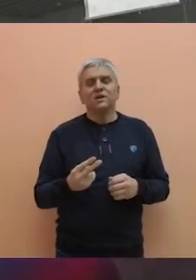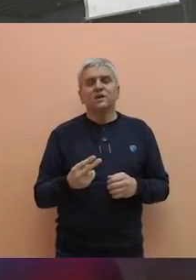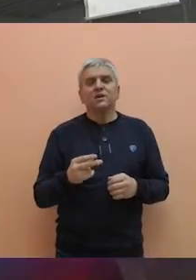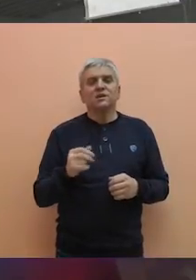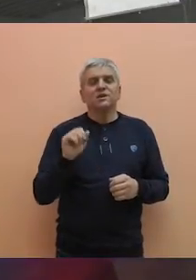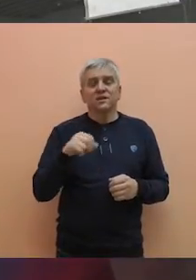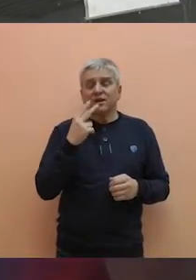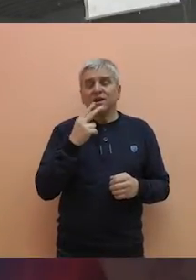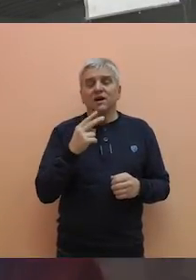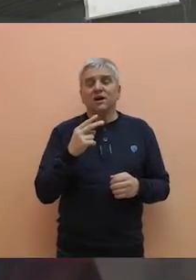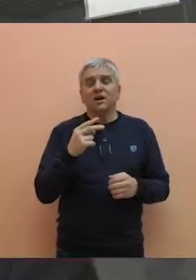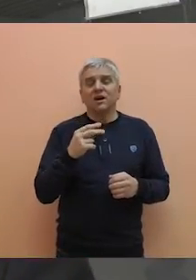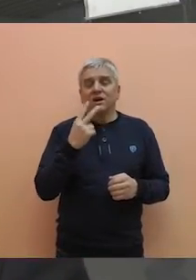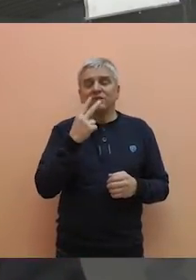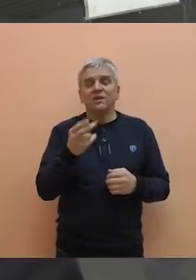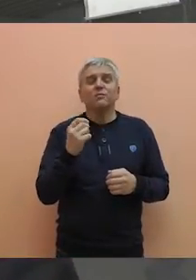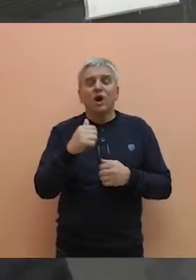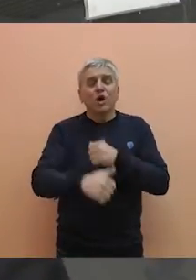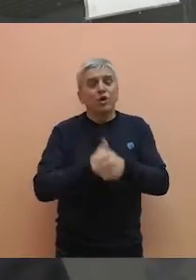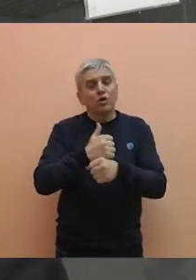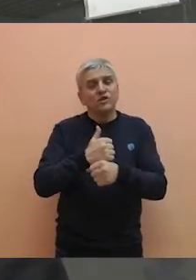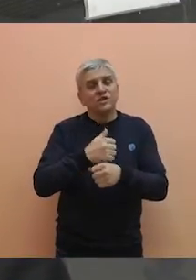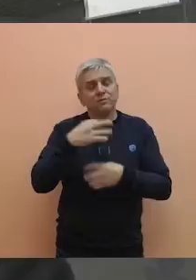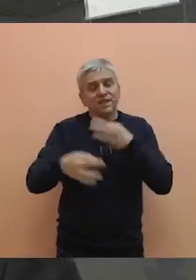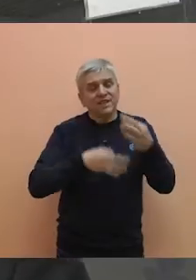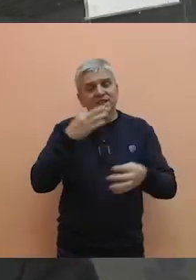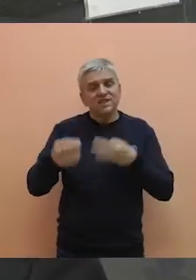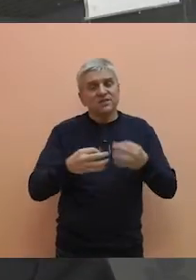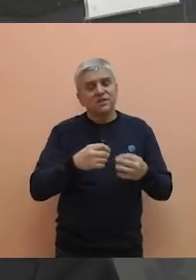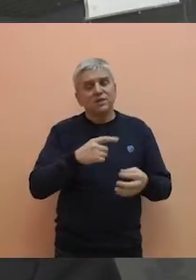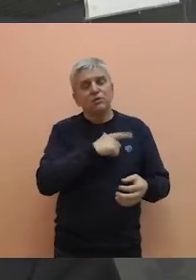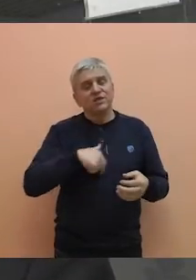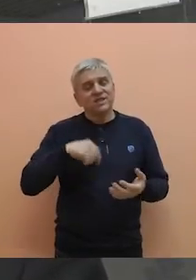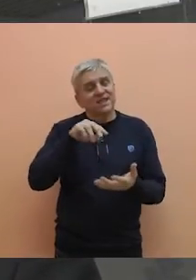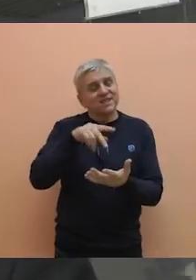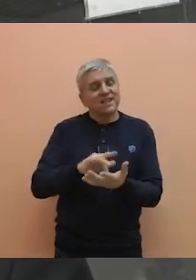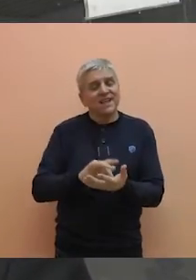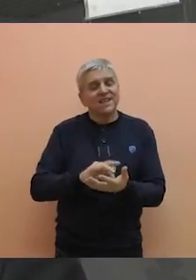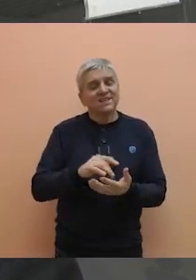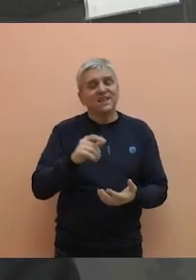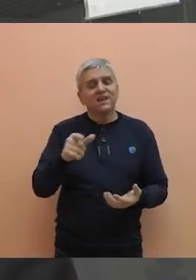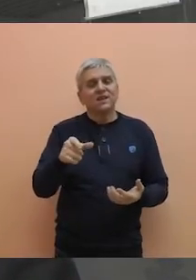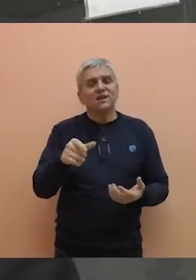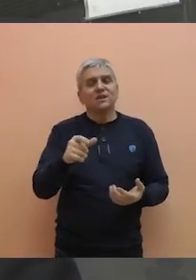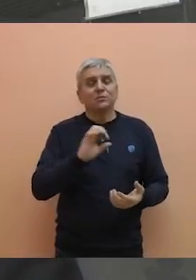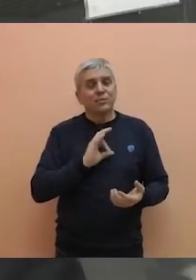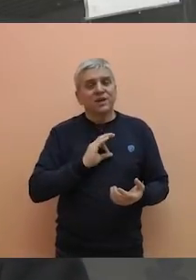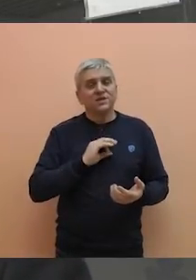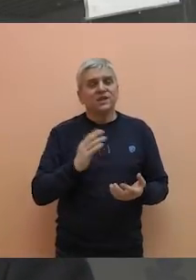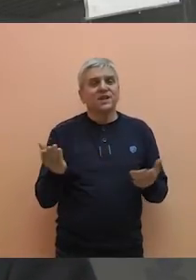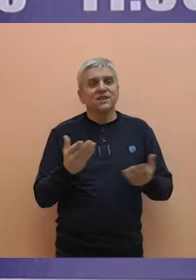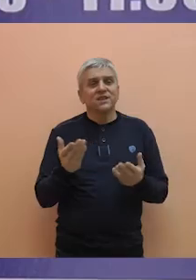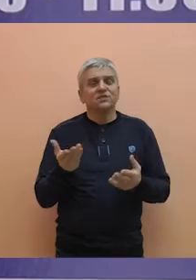zadovoljstvo da prisustujem godišnjem izveštaju rada Policijske stanice u Bečeju, gde su pristovali svi značajni